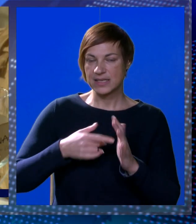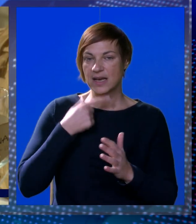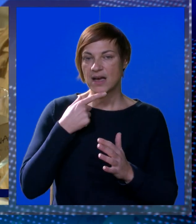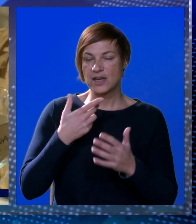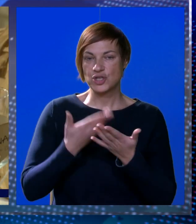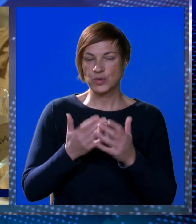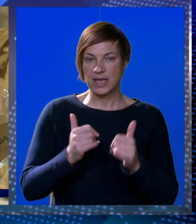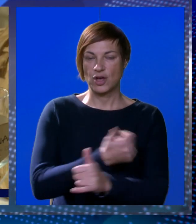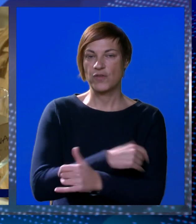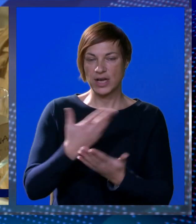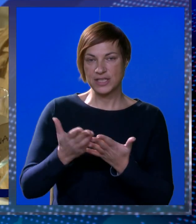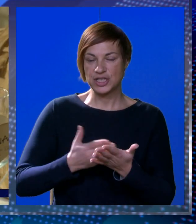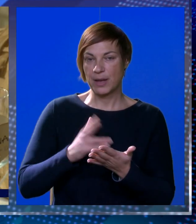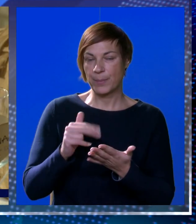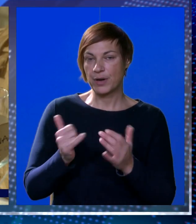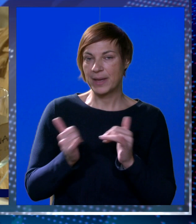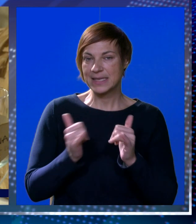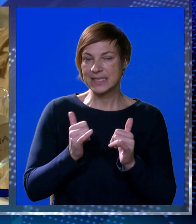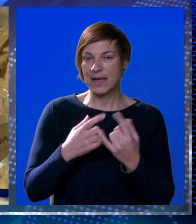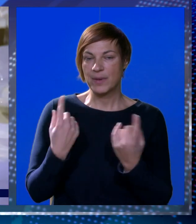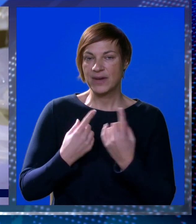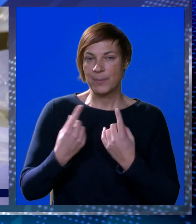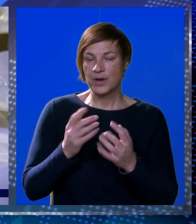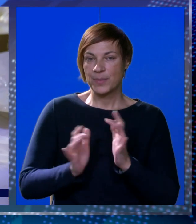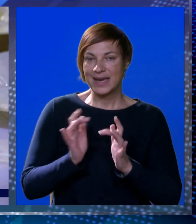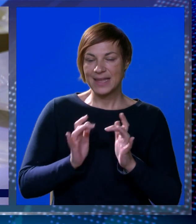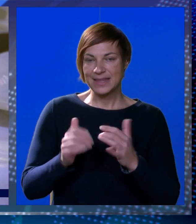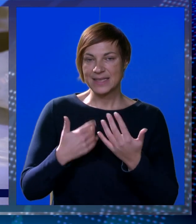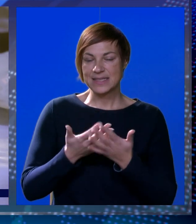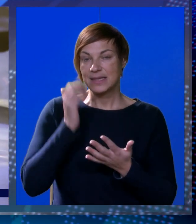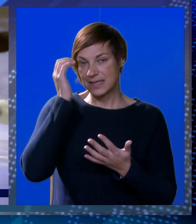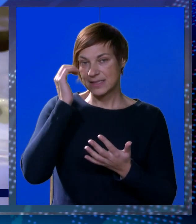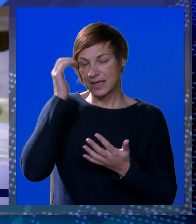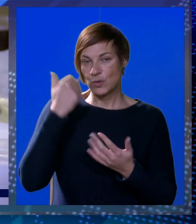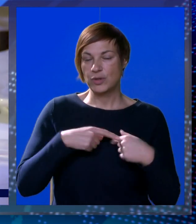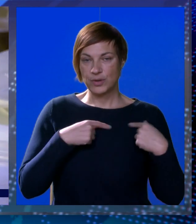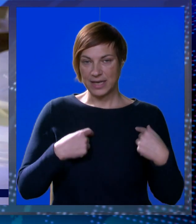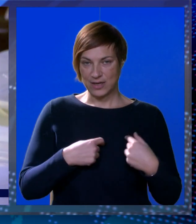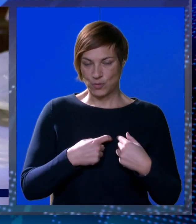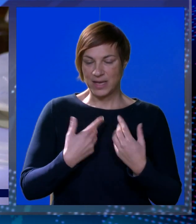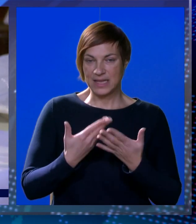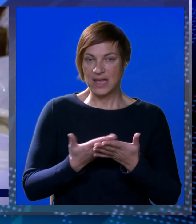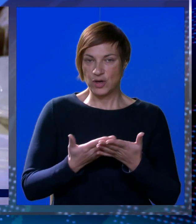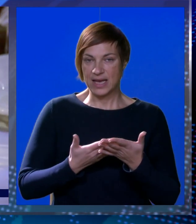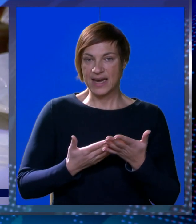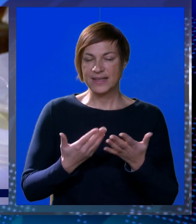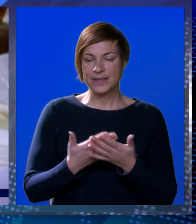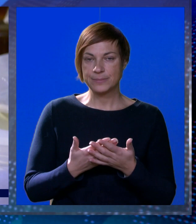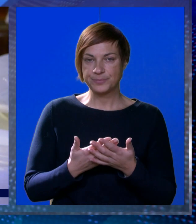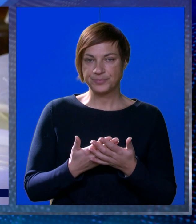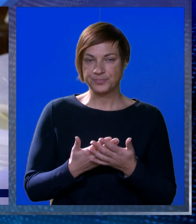svega, ističu kako ovogodišnji program ima zabavni, promotivni natjecateljski, kulturni i humanitarni karakter.